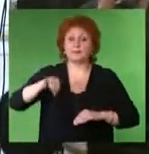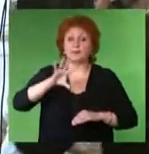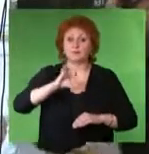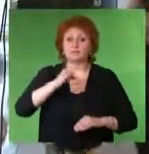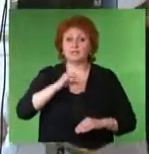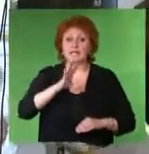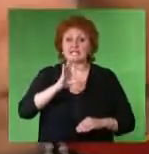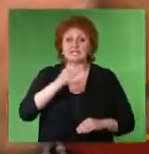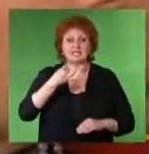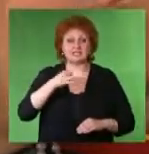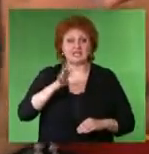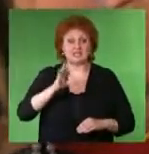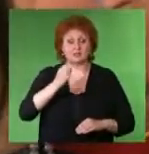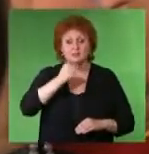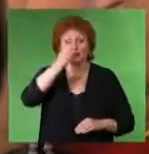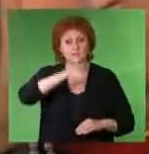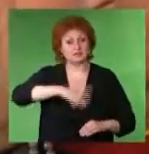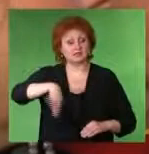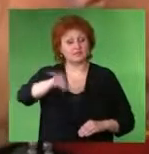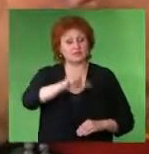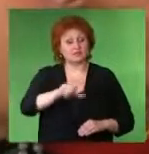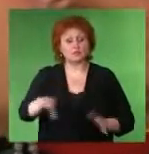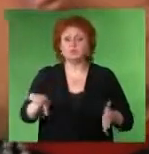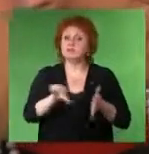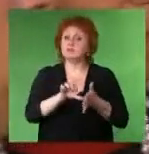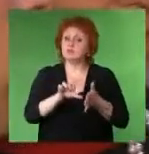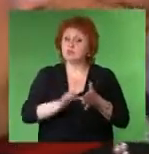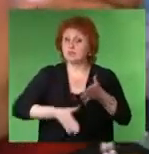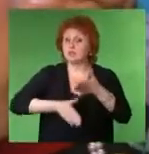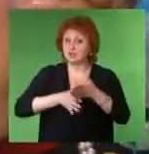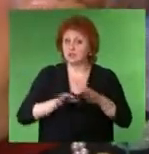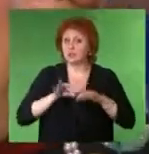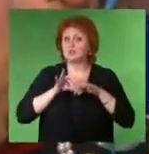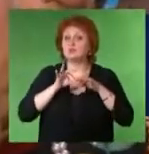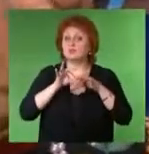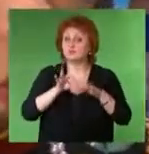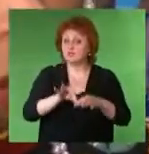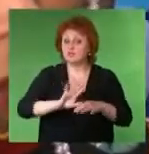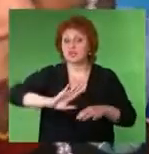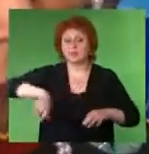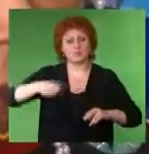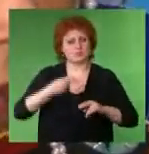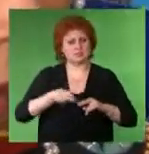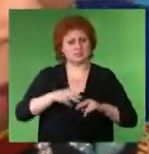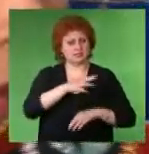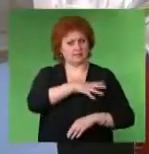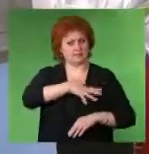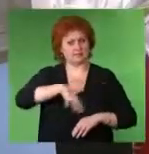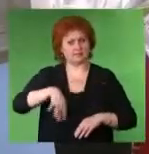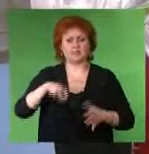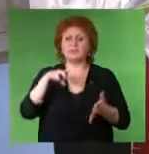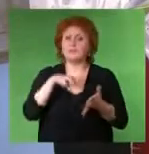протерии Сергей Рыбин Поблагодарил всех присутствующих за участие и помощь в проведении акции После чего наградил